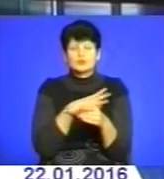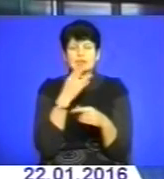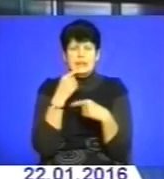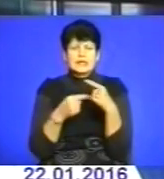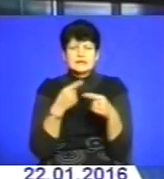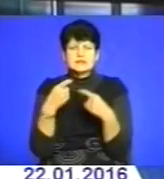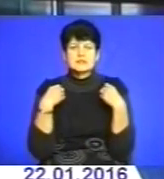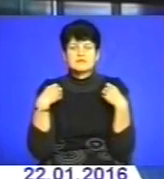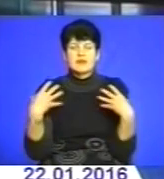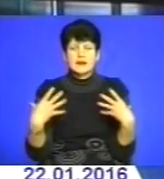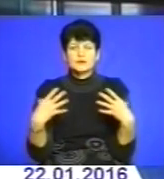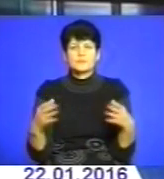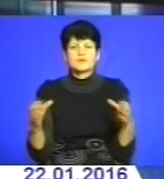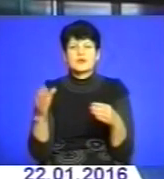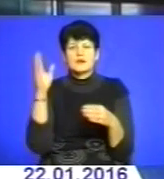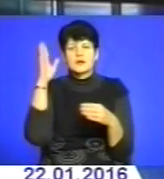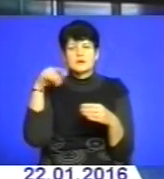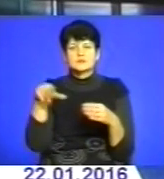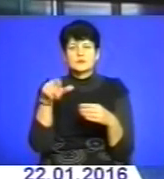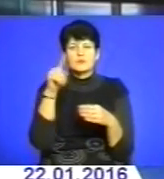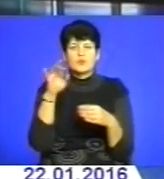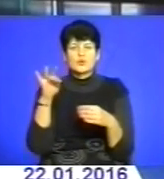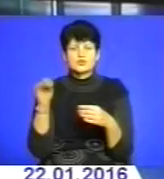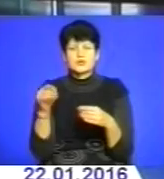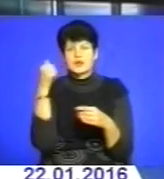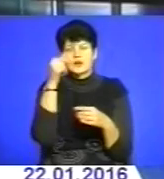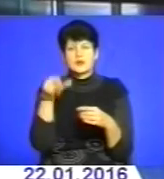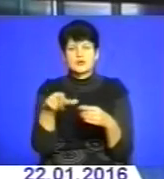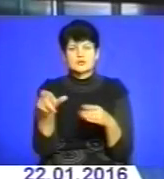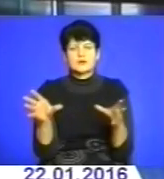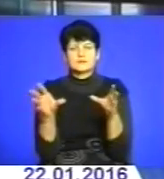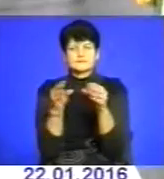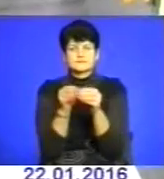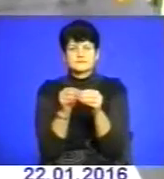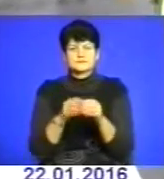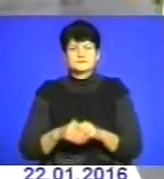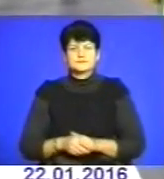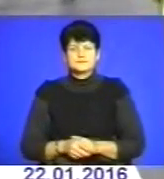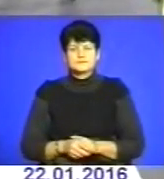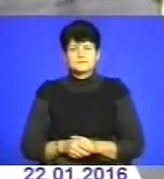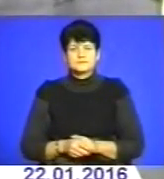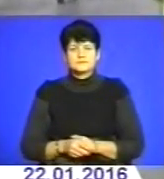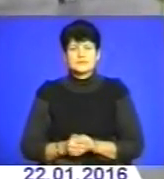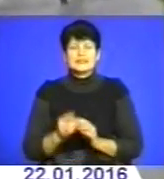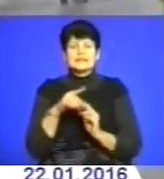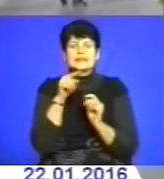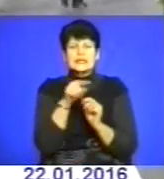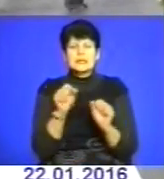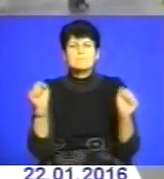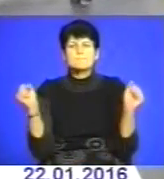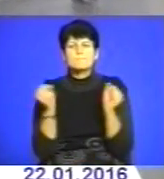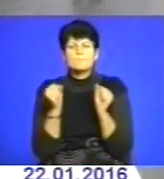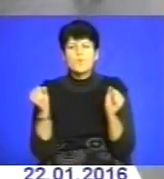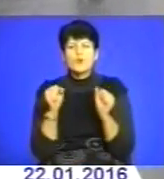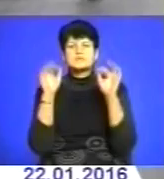театралізоване свято «Збруч рікаєднання». Докладніше у сюжеті Ірина Ситай. Таким морозним і зі